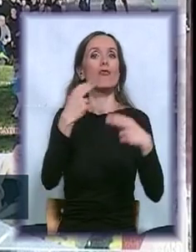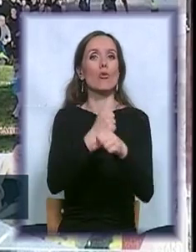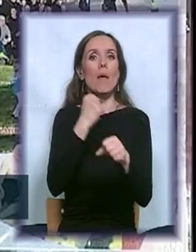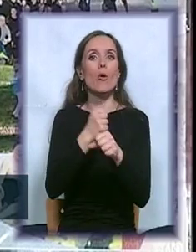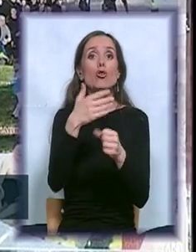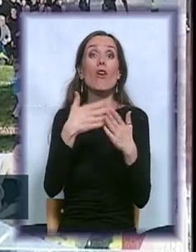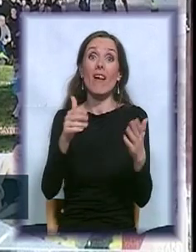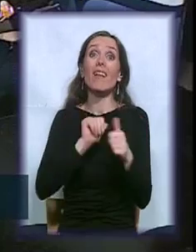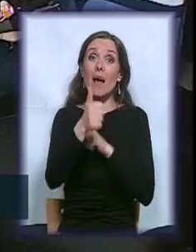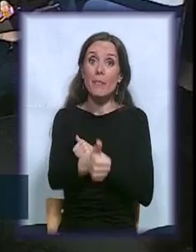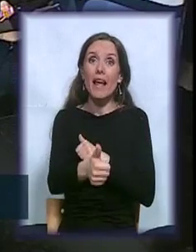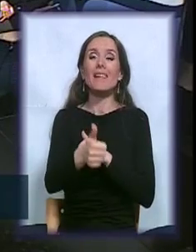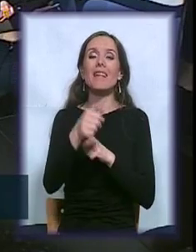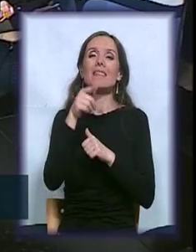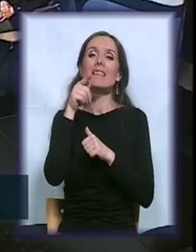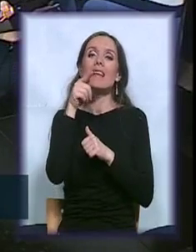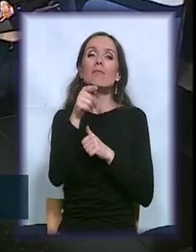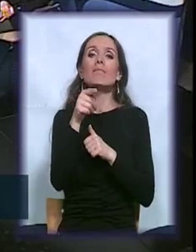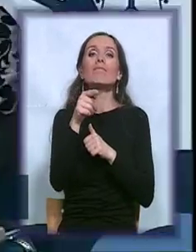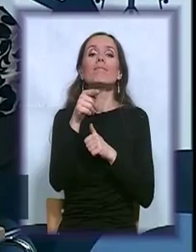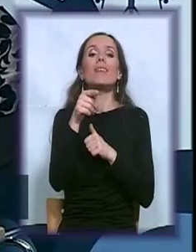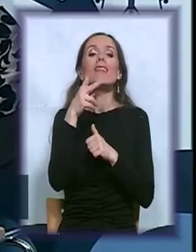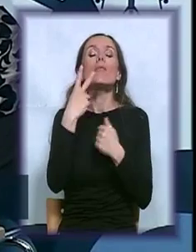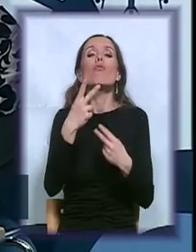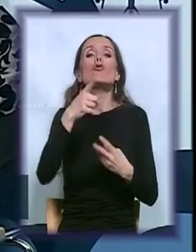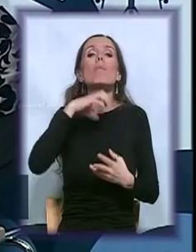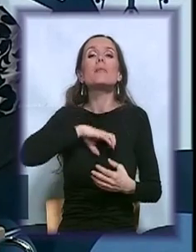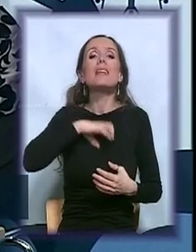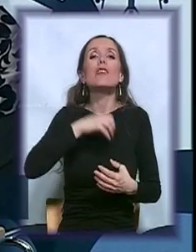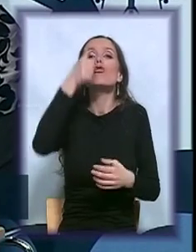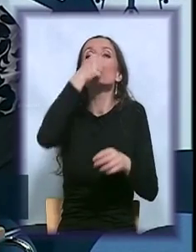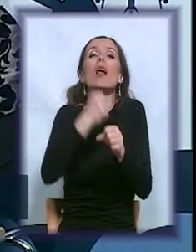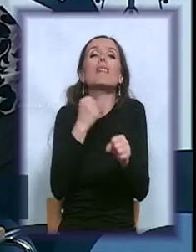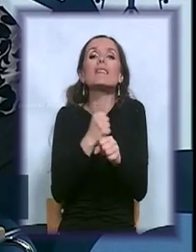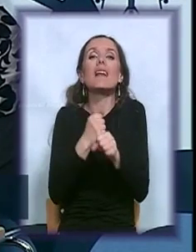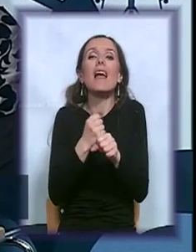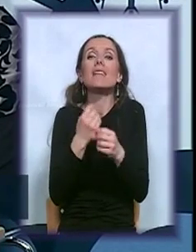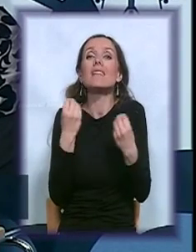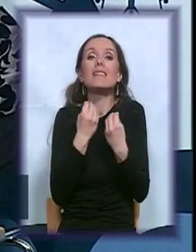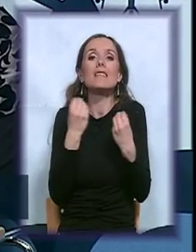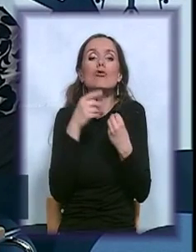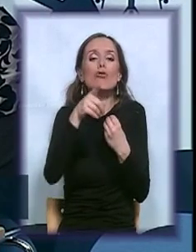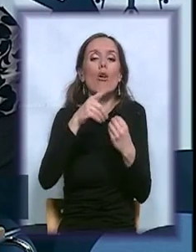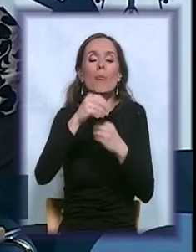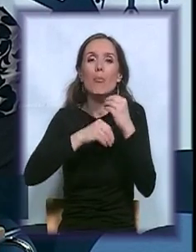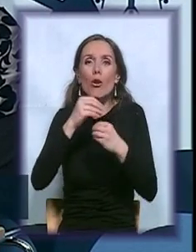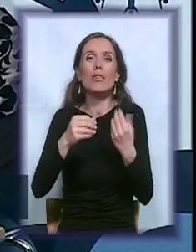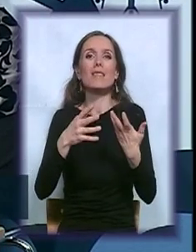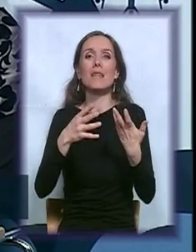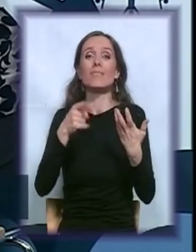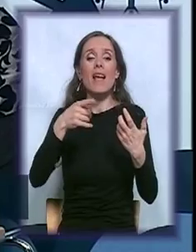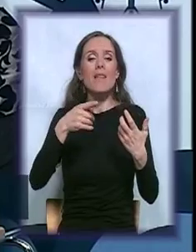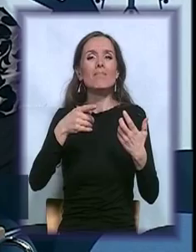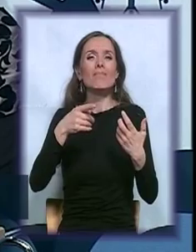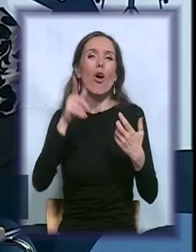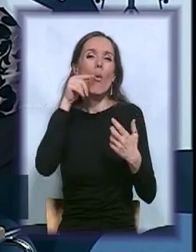psihički. To ćemo za dragan više momenat. Šta raditi jer porodica je izluđena. To su ljudi većinom, imamo i mladih osoba, to